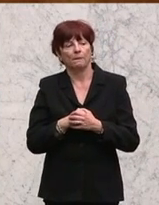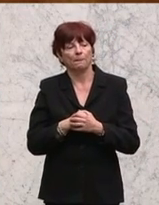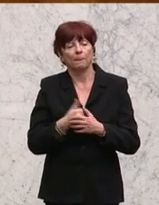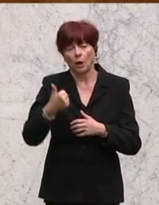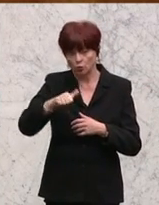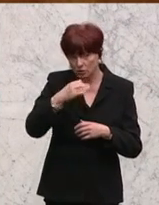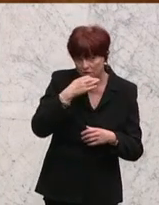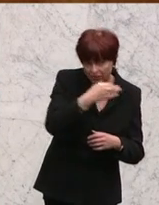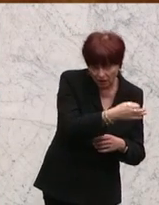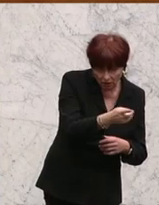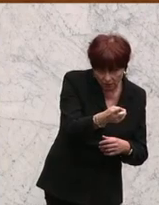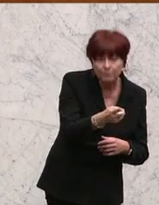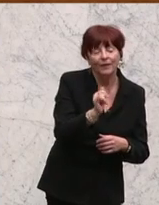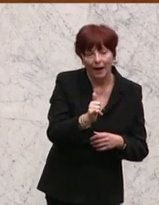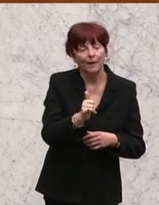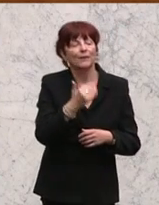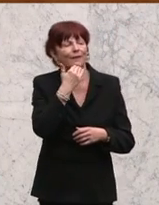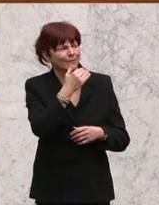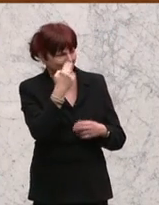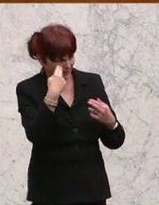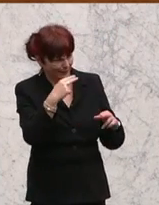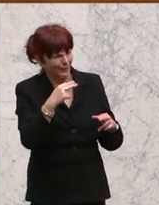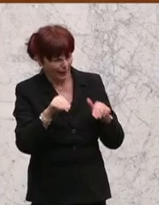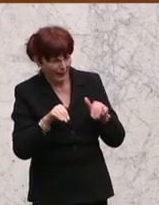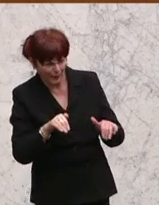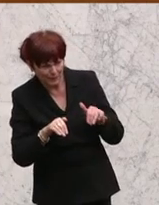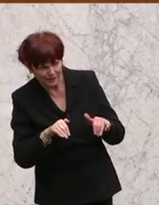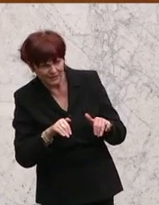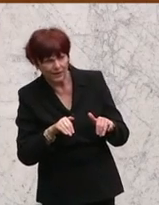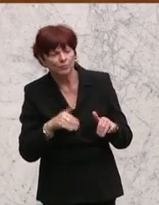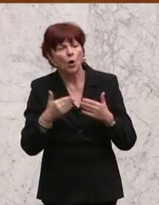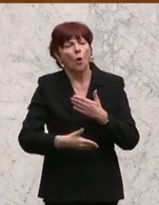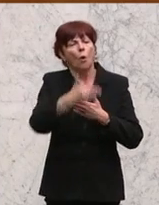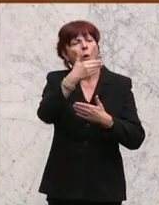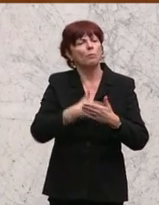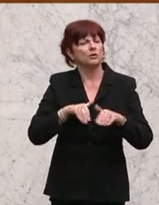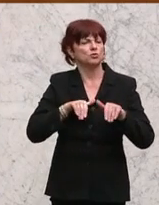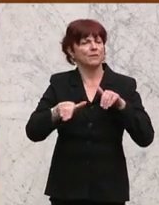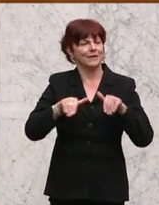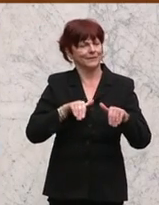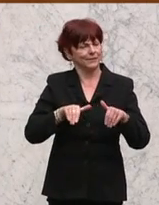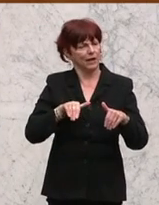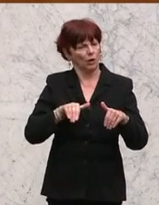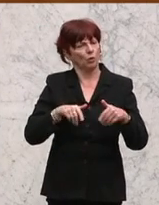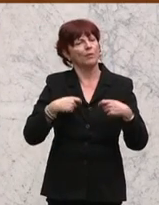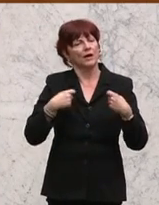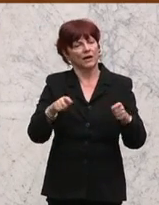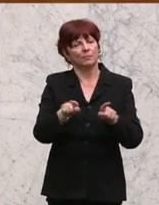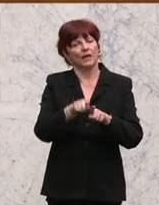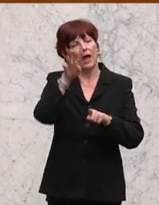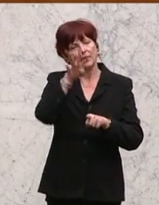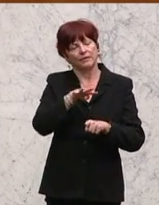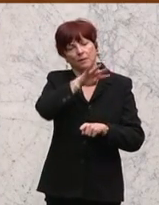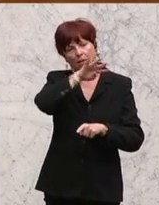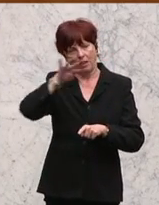Zusatzfrage? Herr Minister, auf der Homepage des Ministeriums gibt es aber auch eine Tabelle, aus